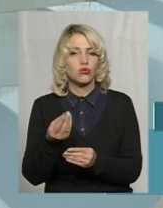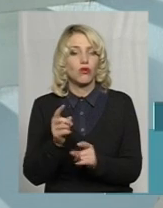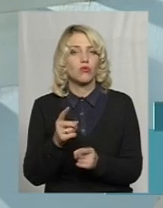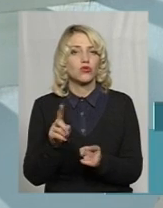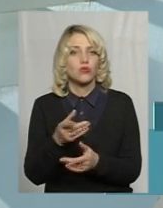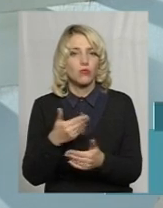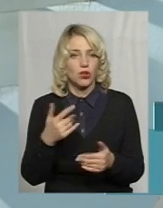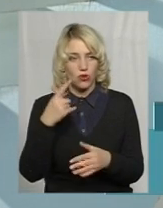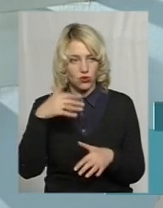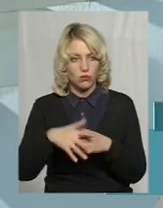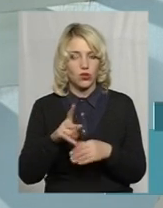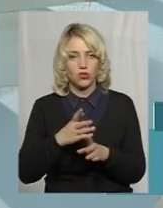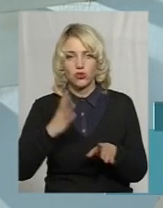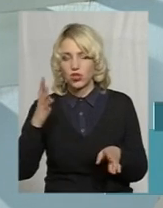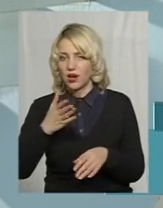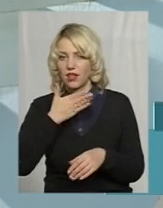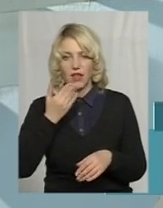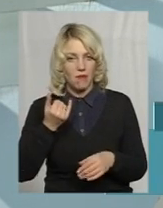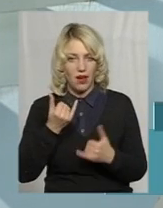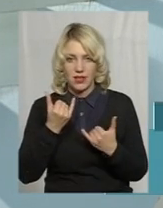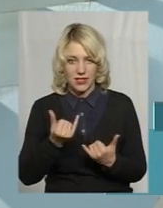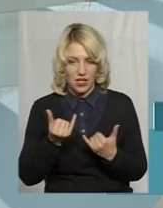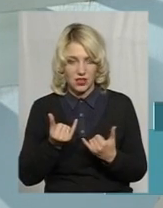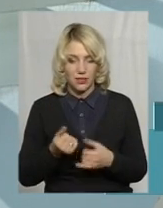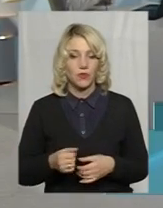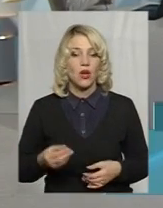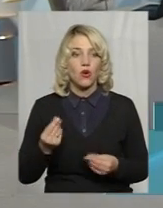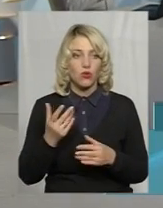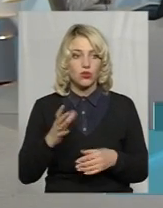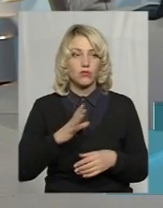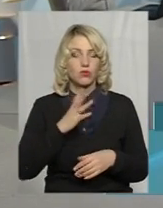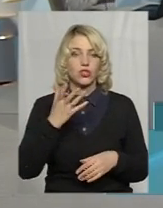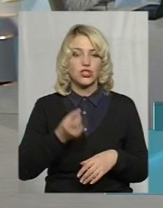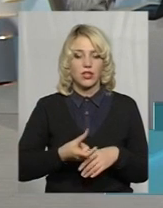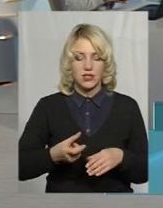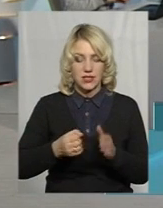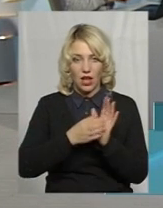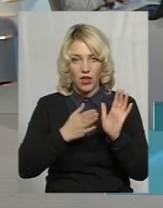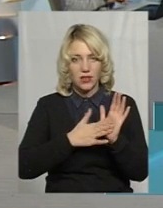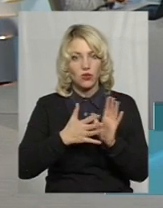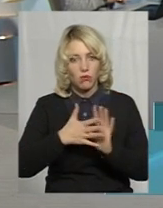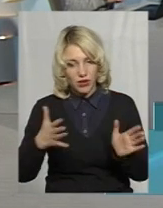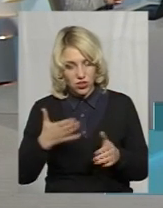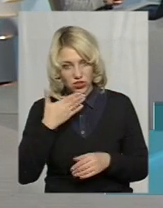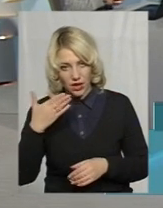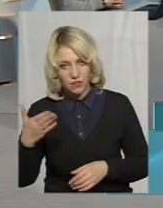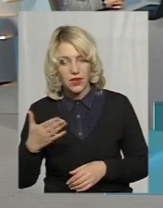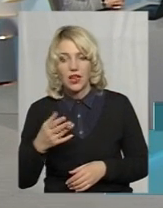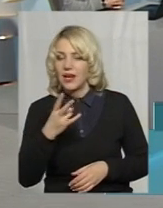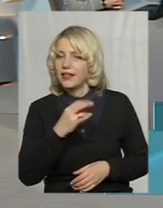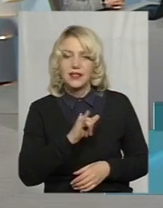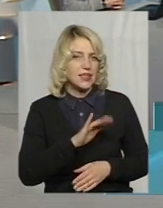черга не стоїть на часі. Коштів навіть було закладено більше. Ні, не більше, це